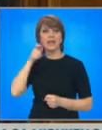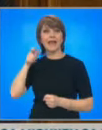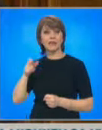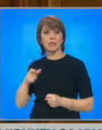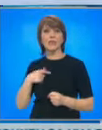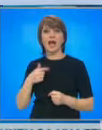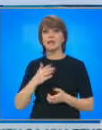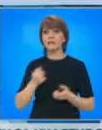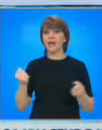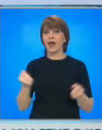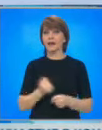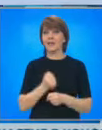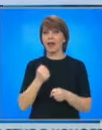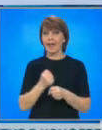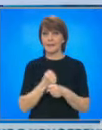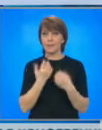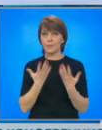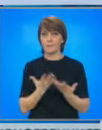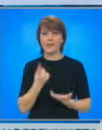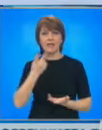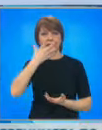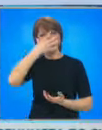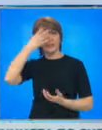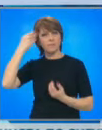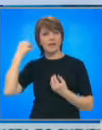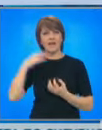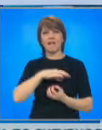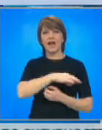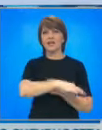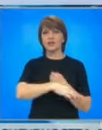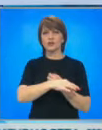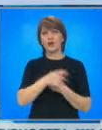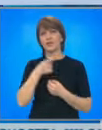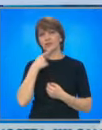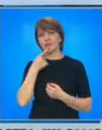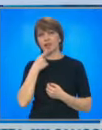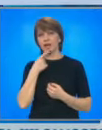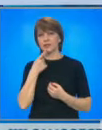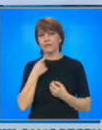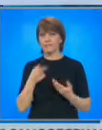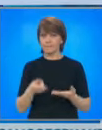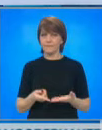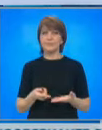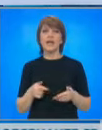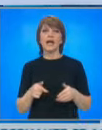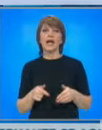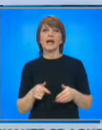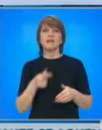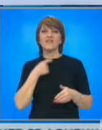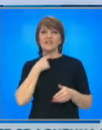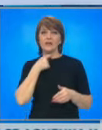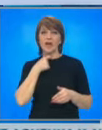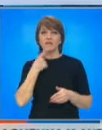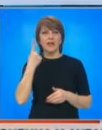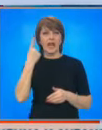делата ни. За една забравена история ще ви разкажем в навечерието на годишнината отгибалта на апостола на свободата.